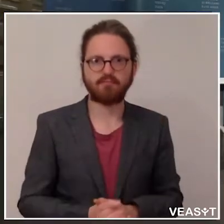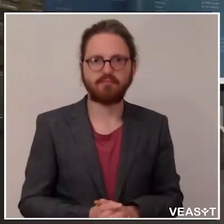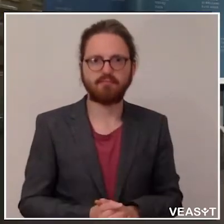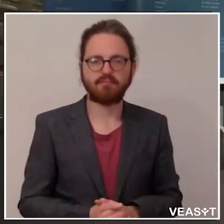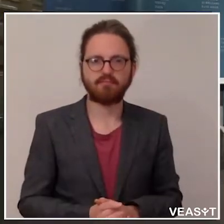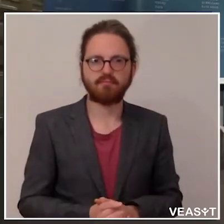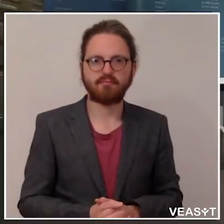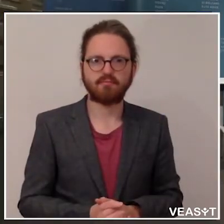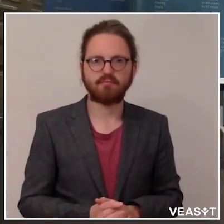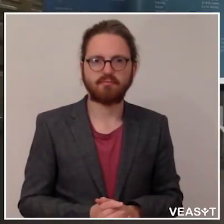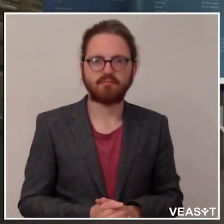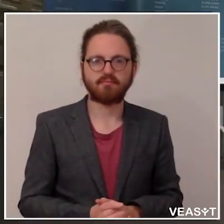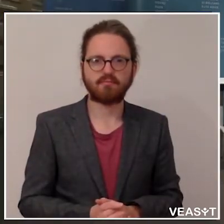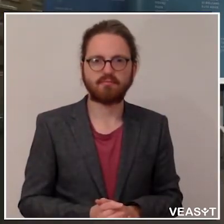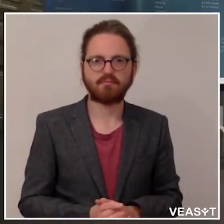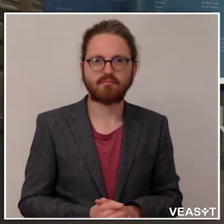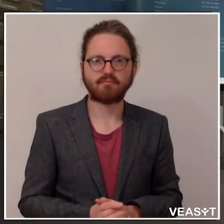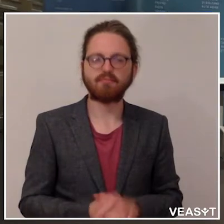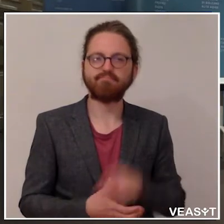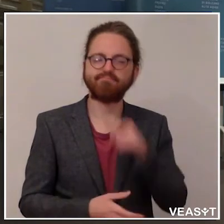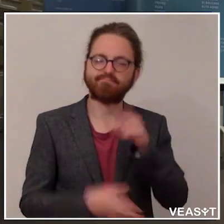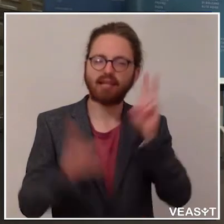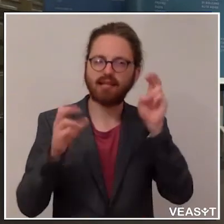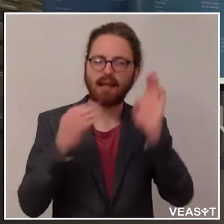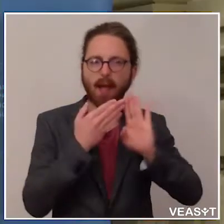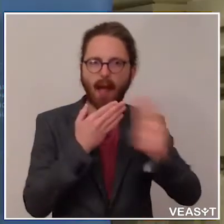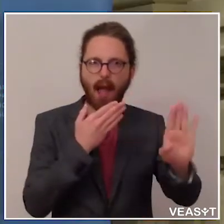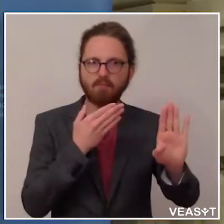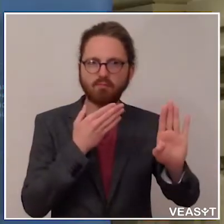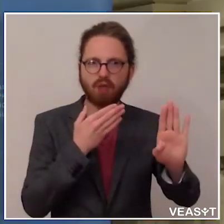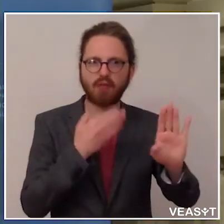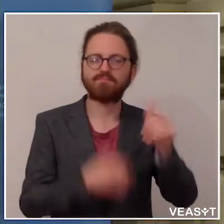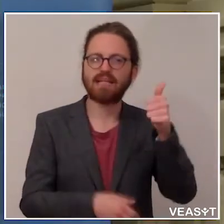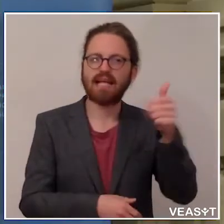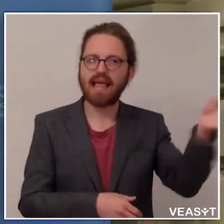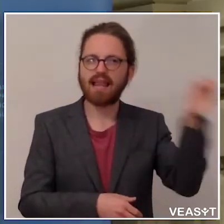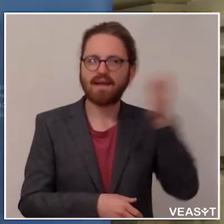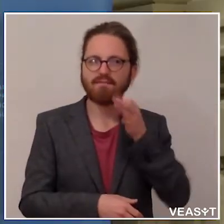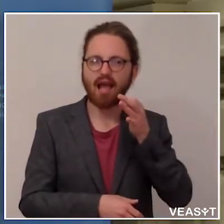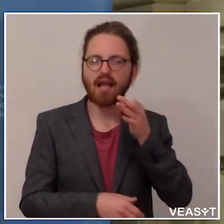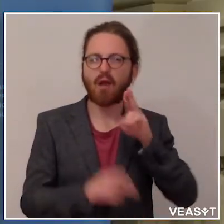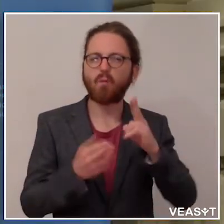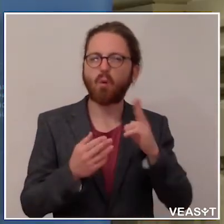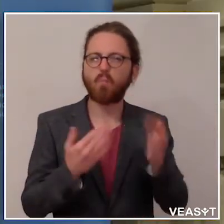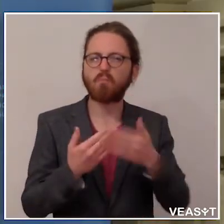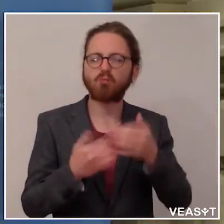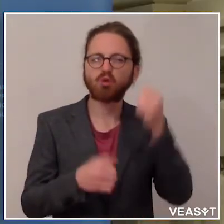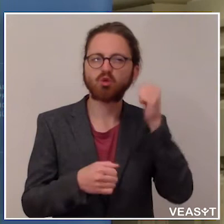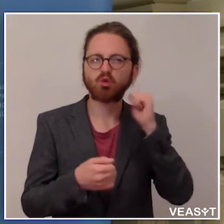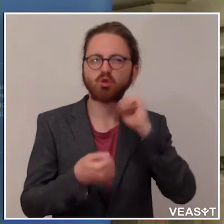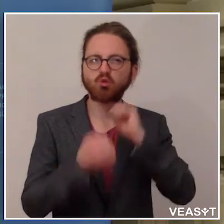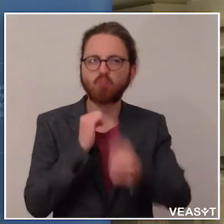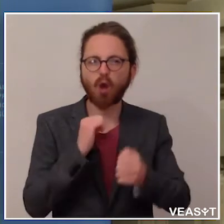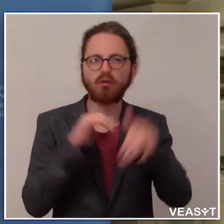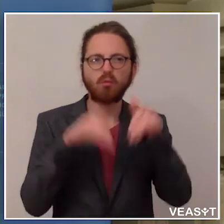Sie haben unter anderem den Abstand angesprochen. Eine Frage ist, warum man beim Sport drei Meter Abstand halten